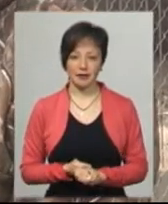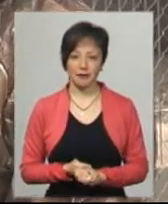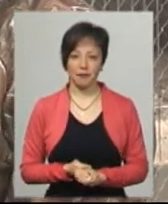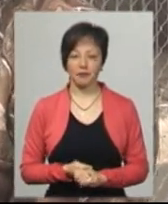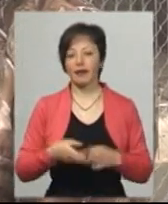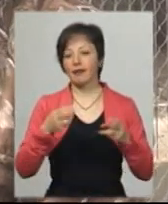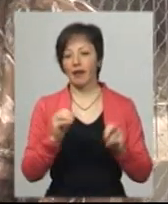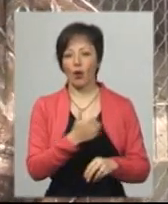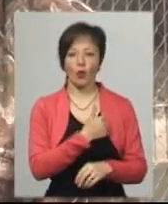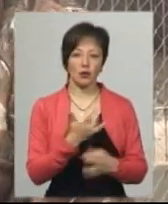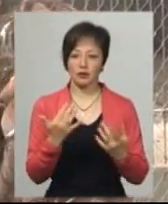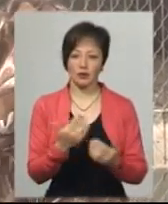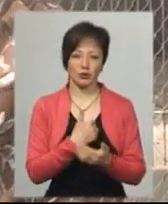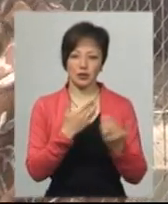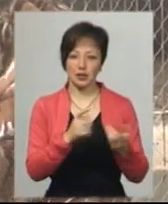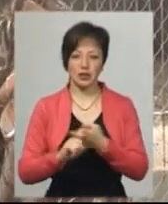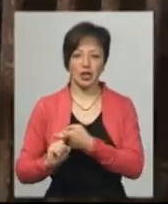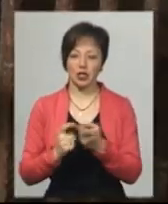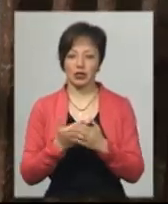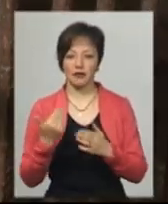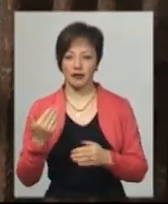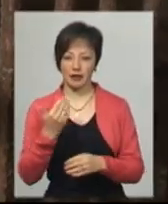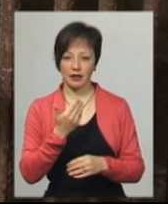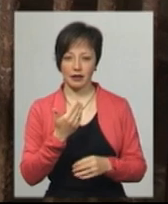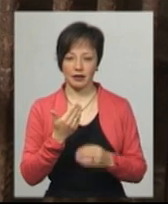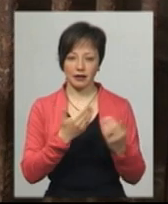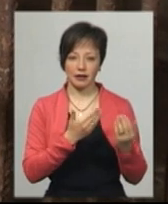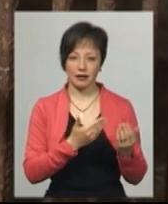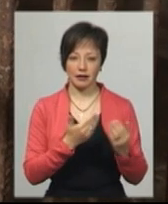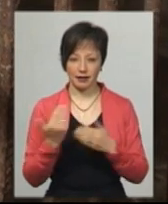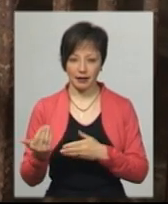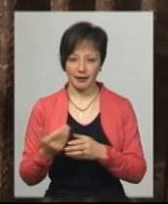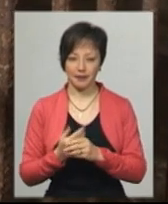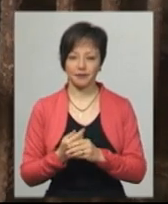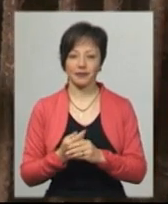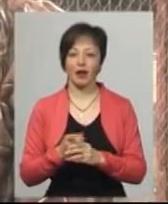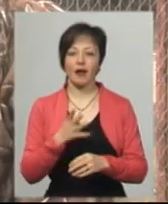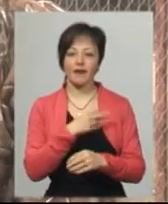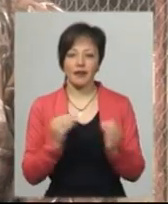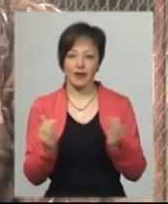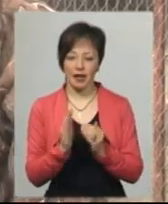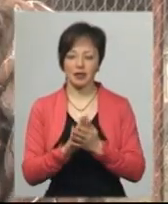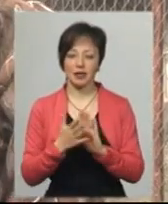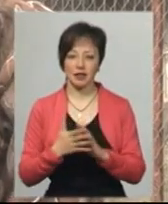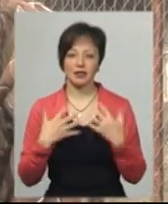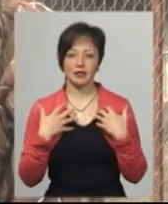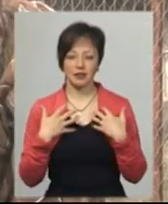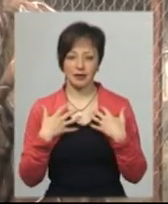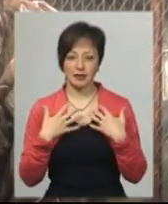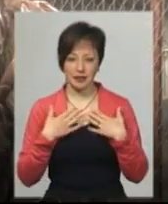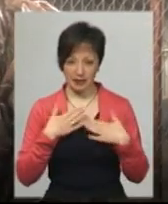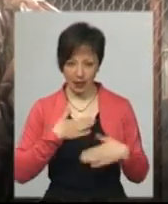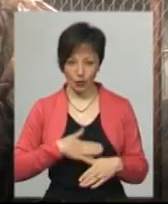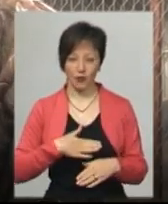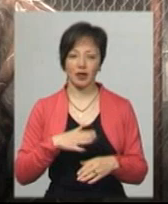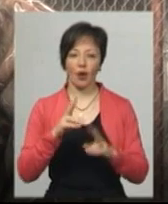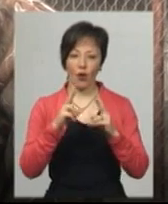Де вона хоче, скільки хоче, це залежить тільки від них. Сергій Пальохін каже, у левенят стан задовільний. Коли буде можливість, їх одразу